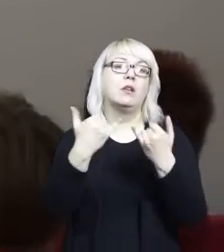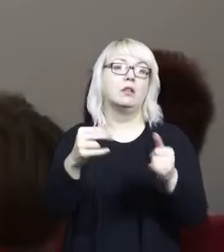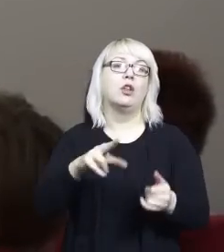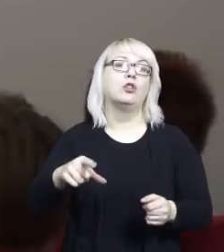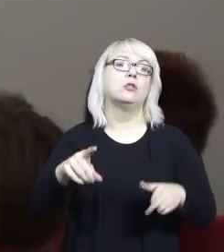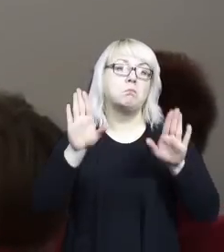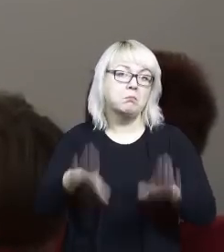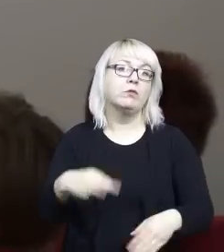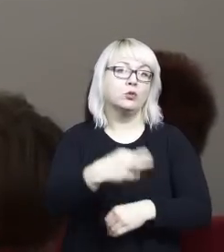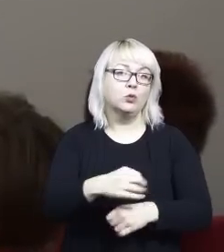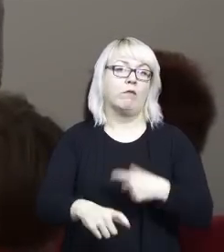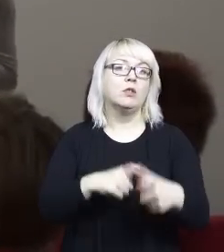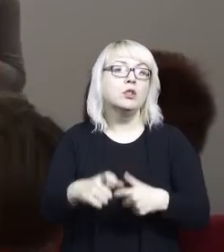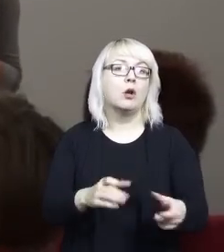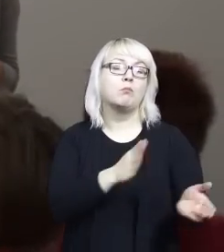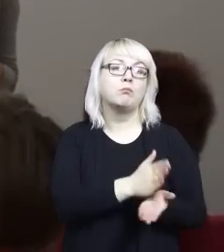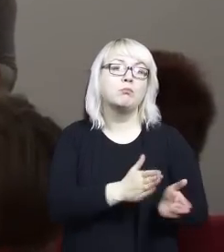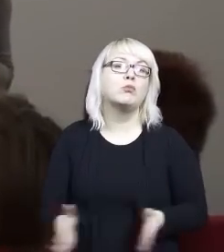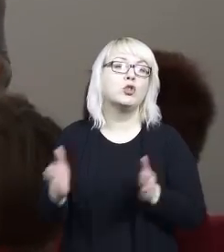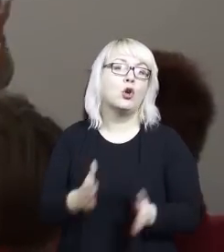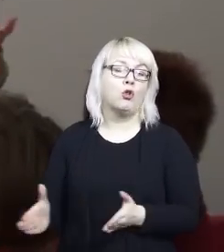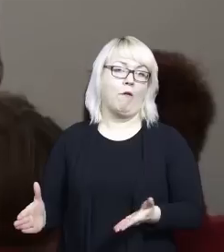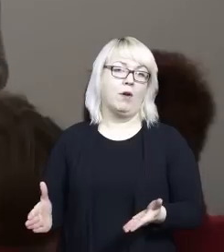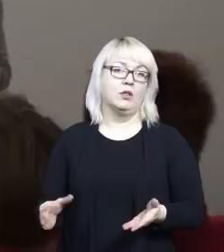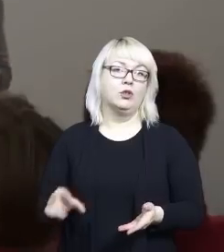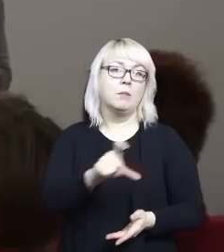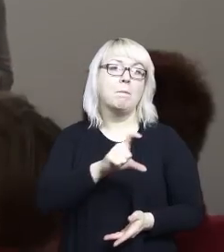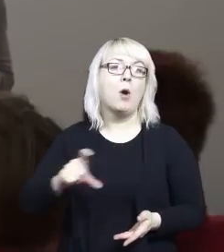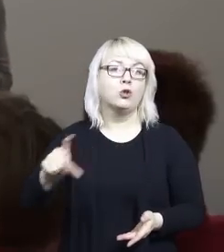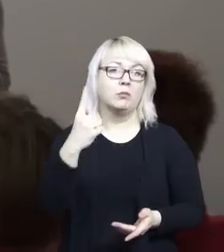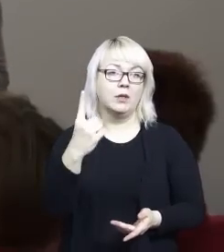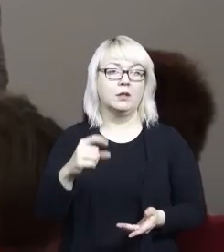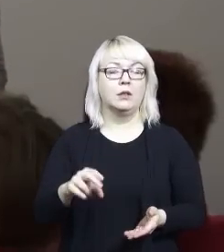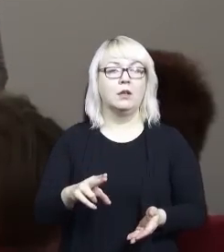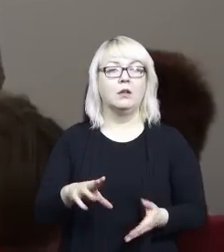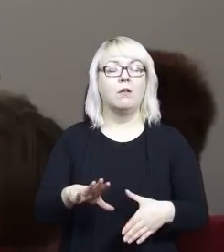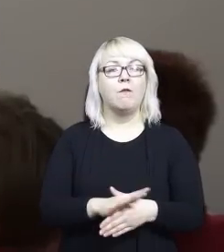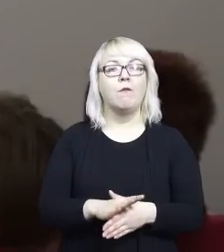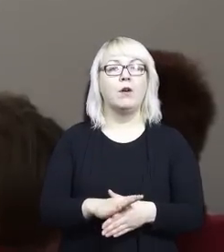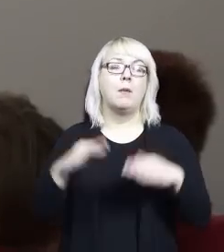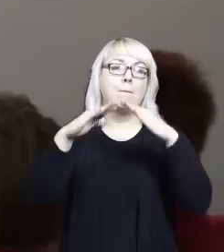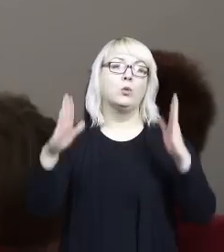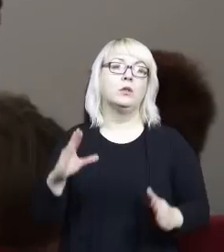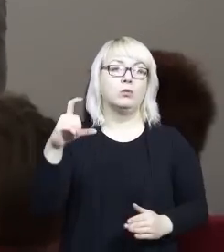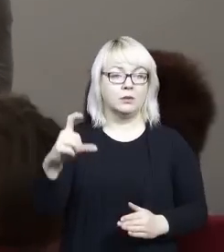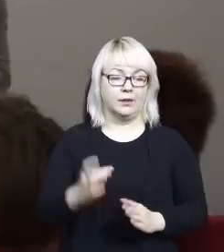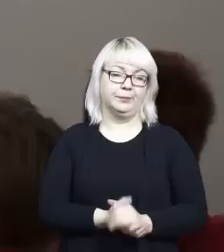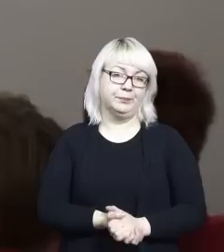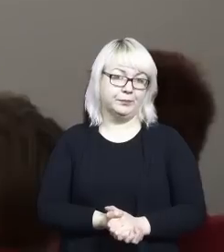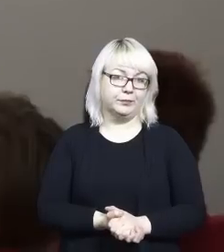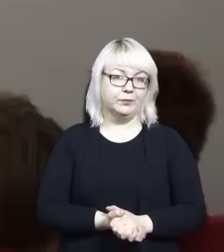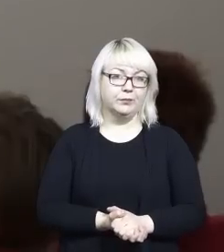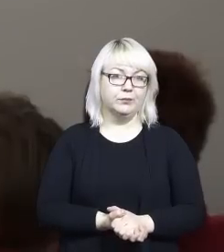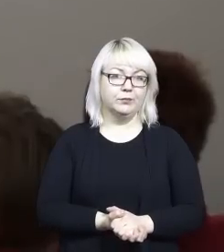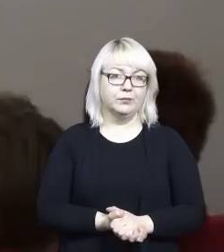reagować. Mama Sofio przychodziła codziennie do domu, była zaangażowana w ten proces, pracowała ze studentką